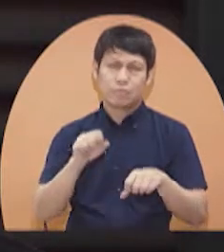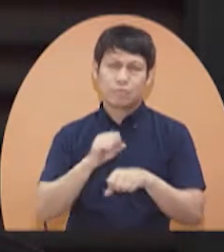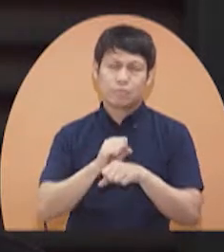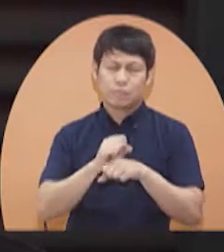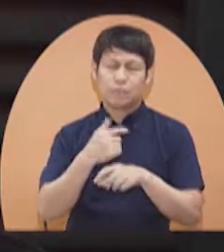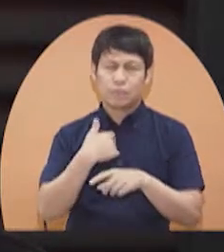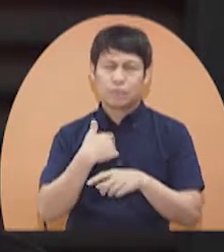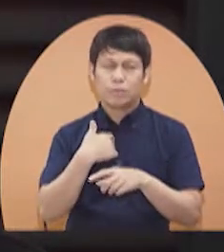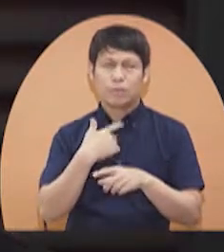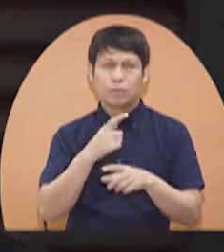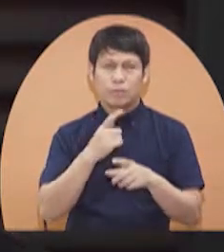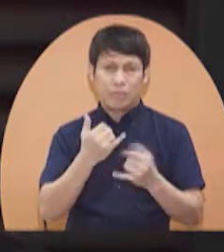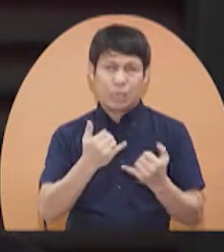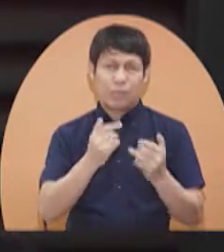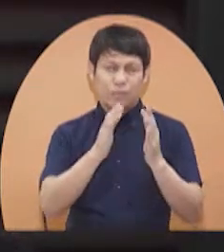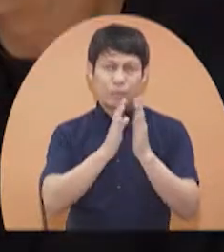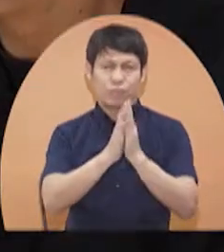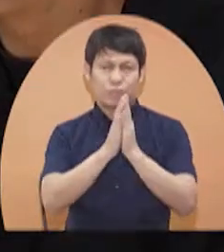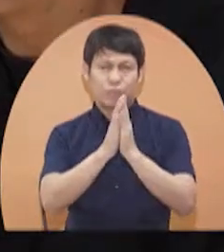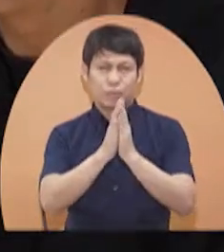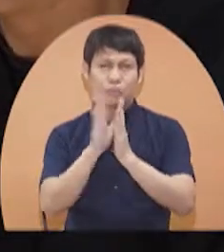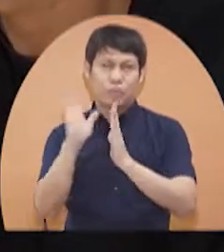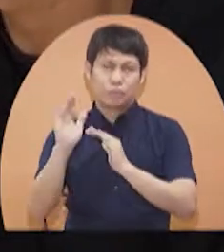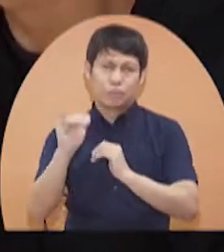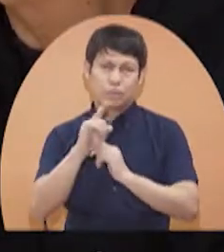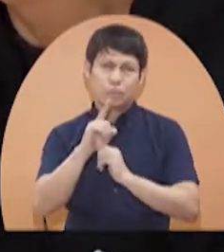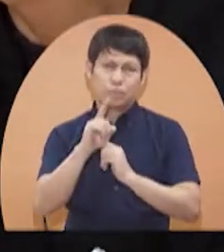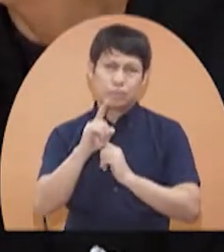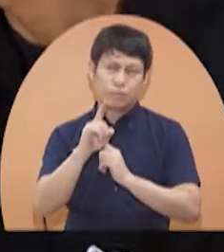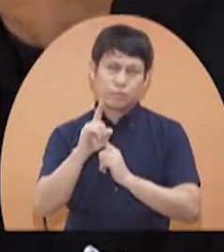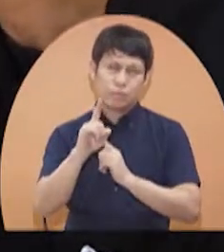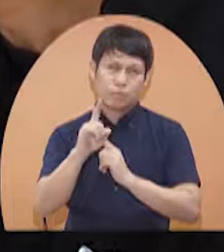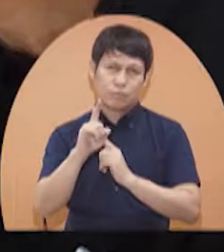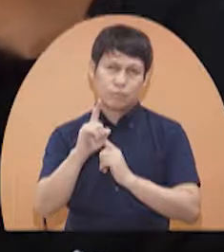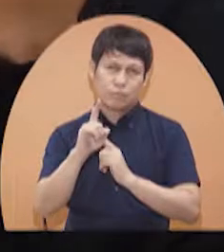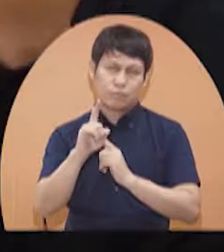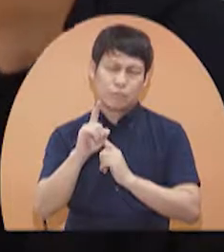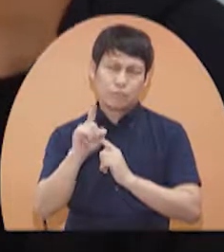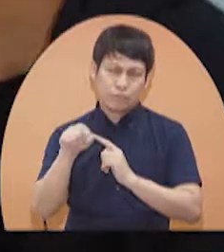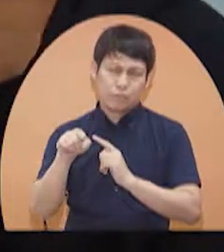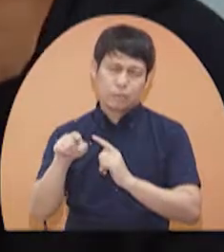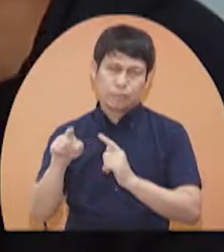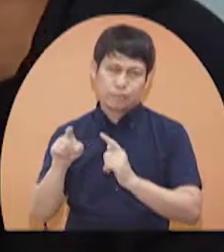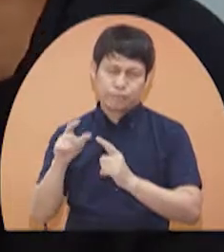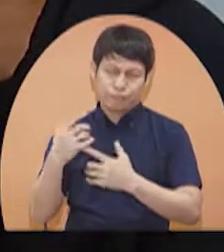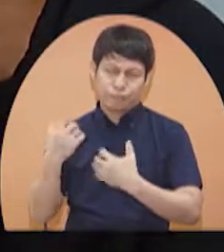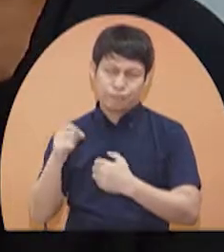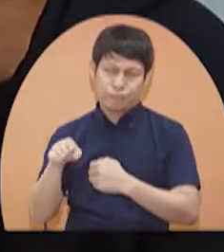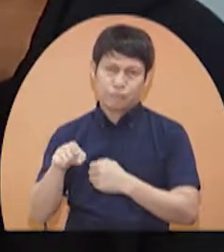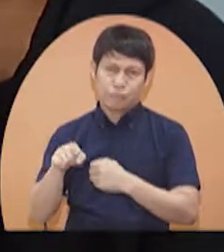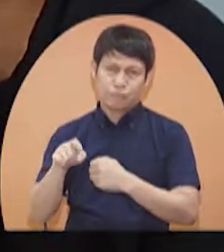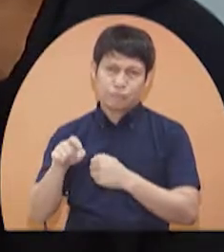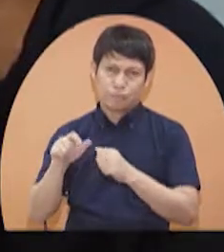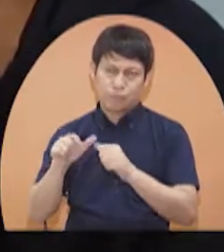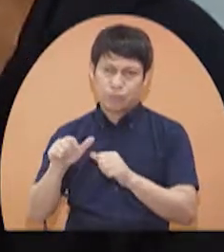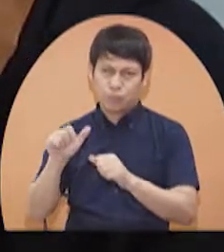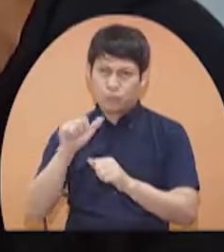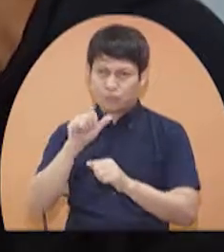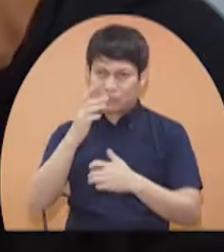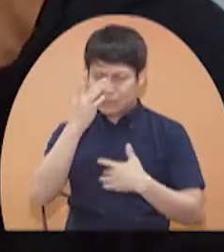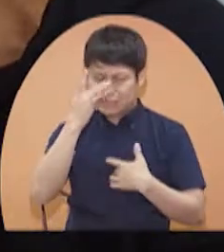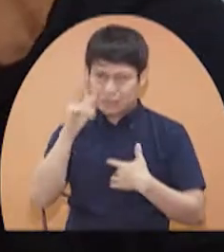andani na lang ko sa tasal. Sana ako, bigyan pa siya ng lakas ng loob. Mag-sana siya